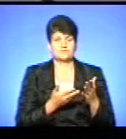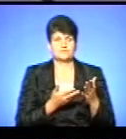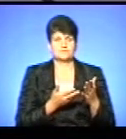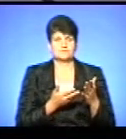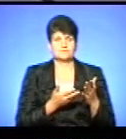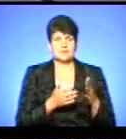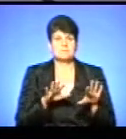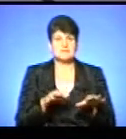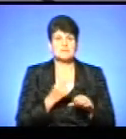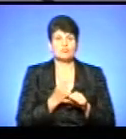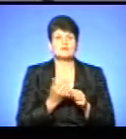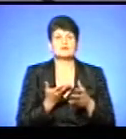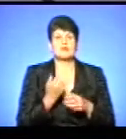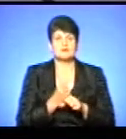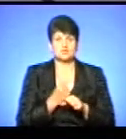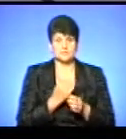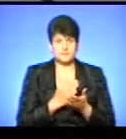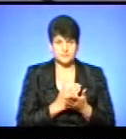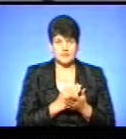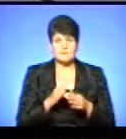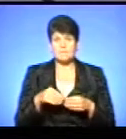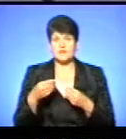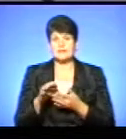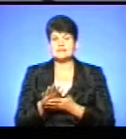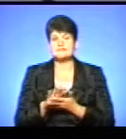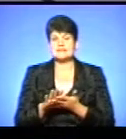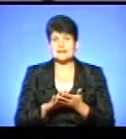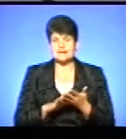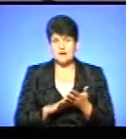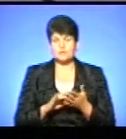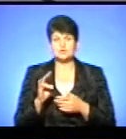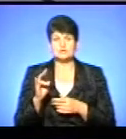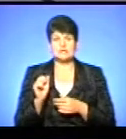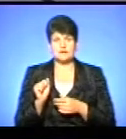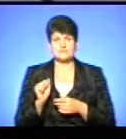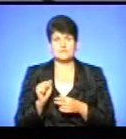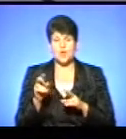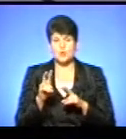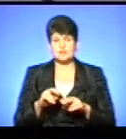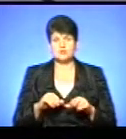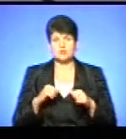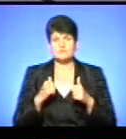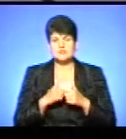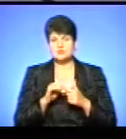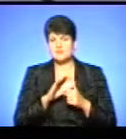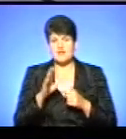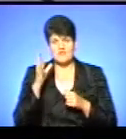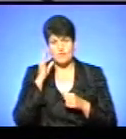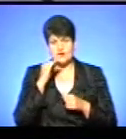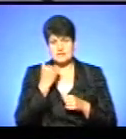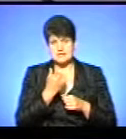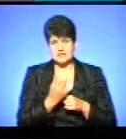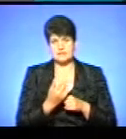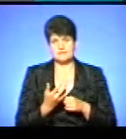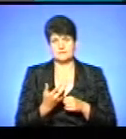місця роботи, де вона працює, і подати заяву на розгляд комісії щодо неврахування її для